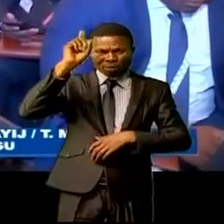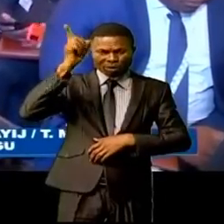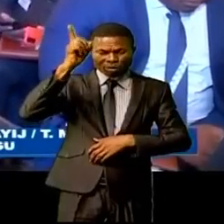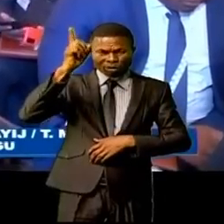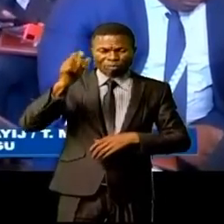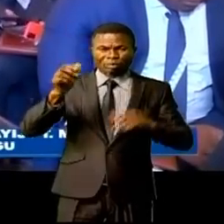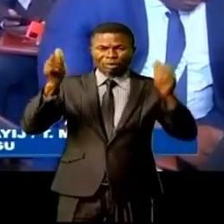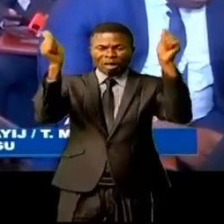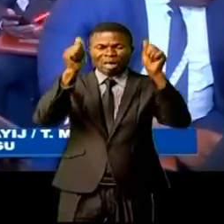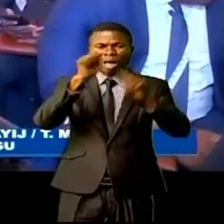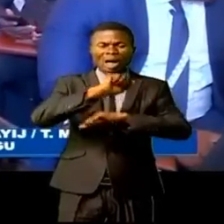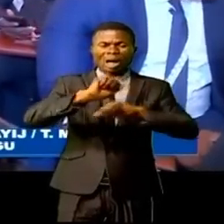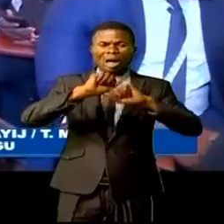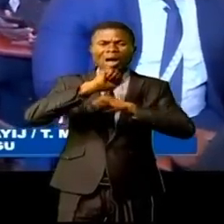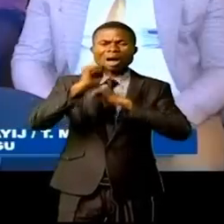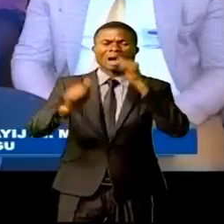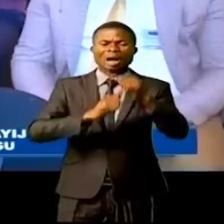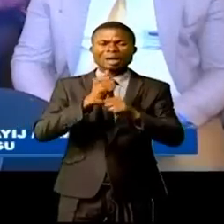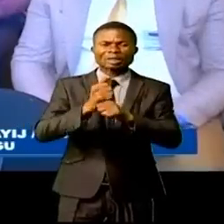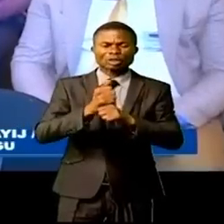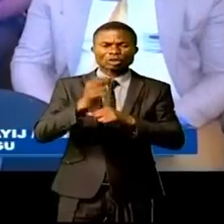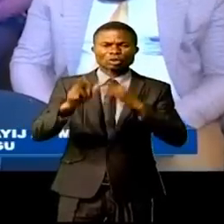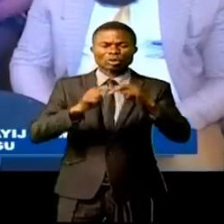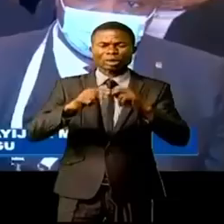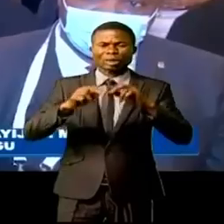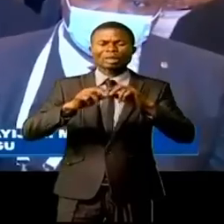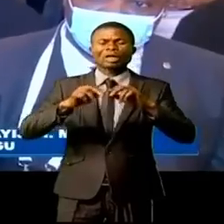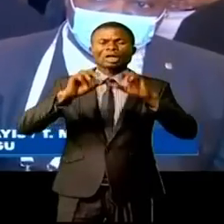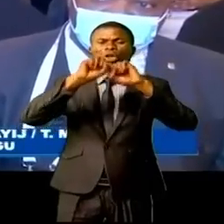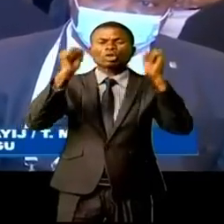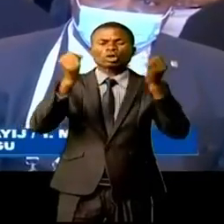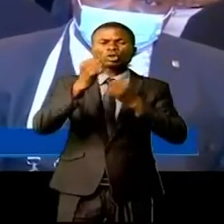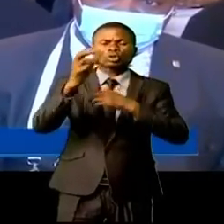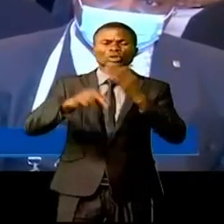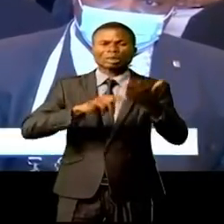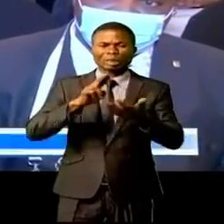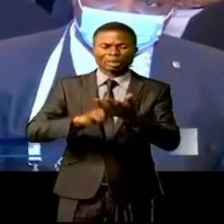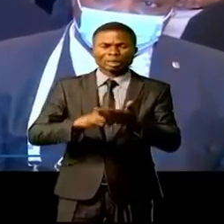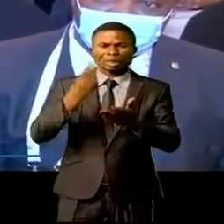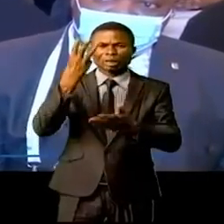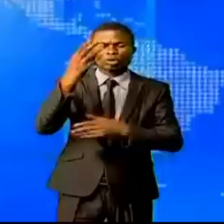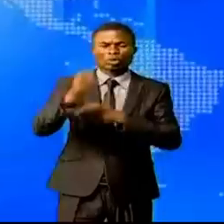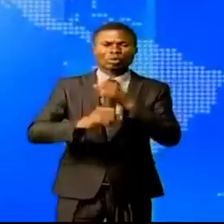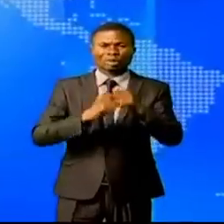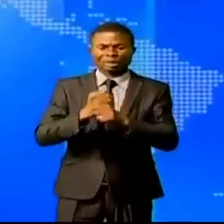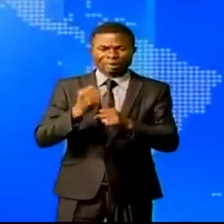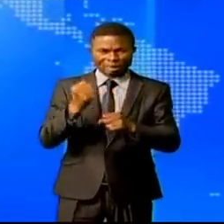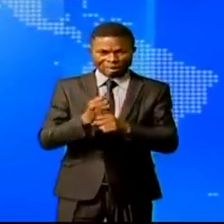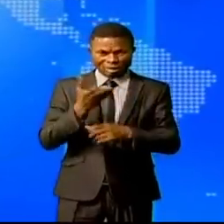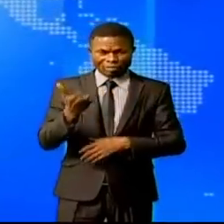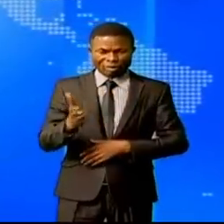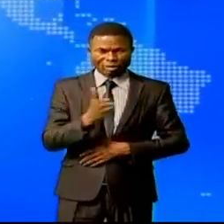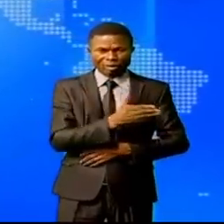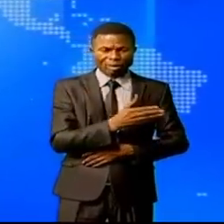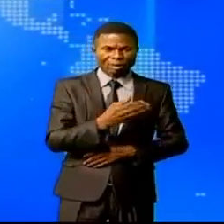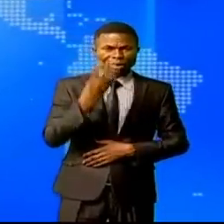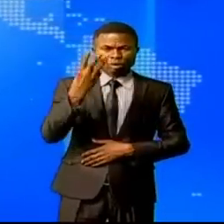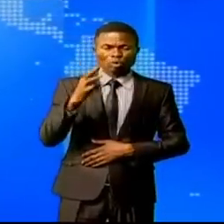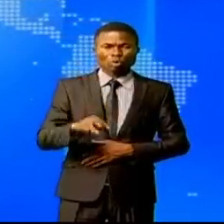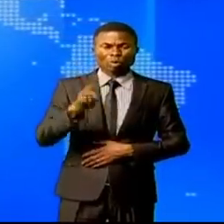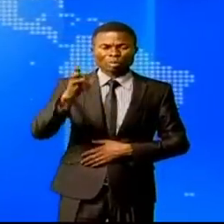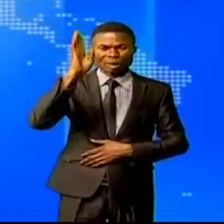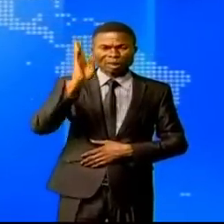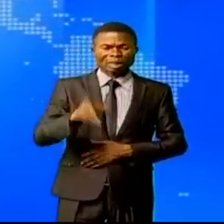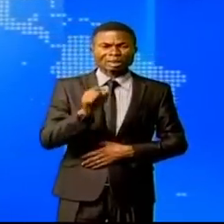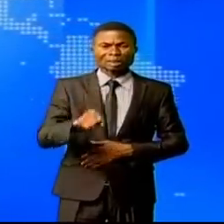'Association internationale de la sécurité sociale en Afrique centrale pour un mandat de trois ans. 3,4 milliards